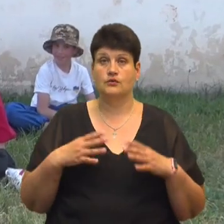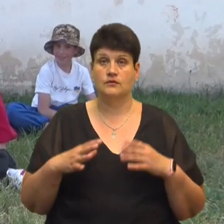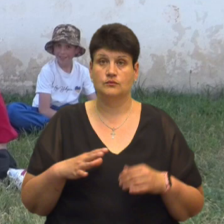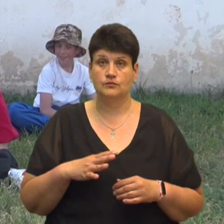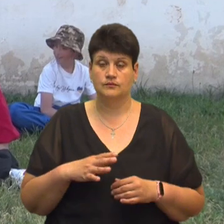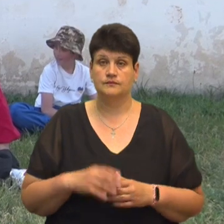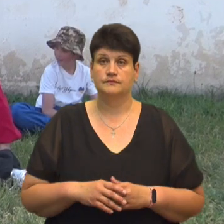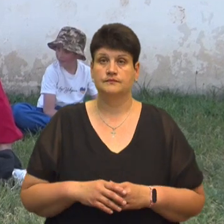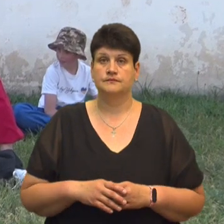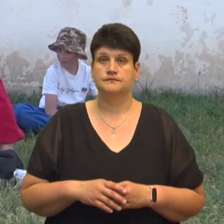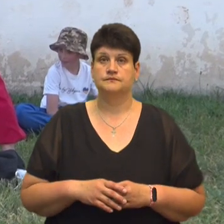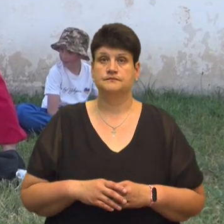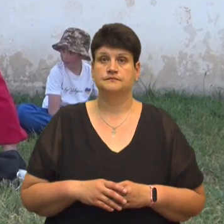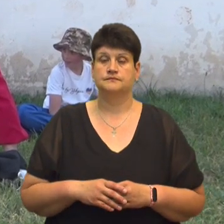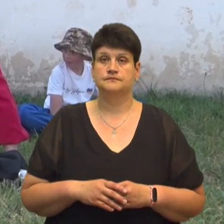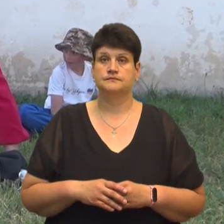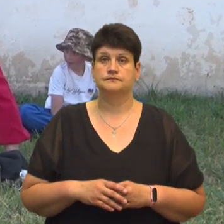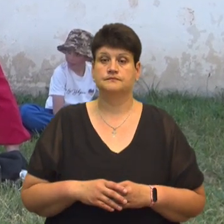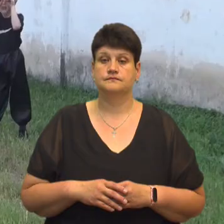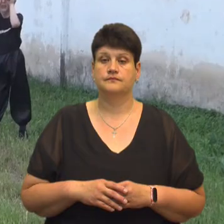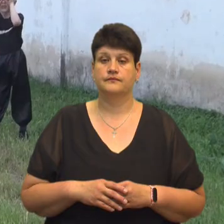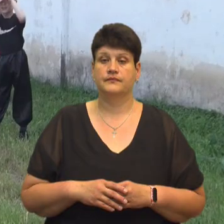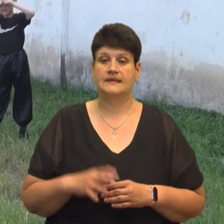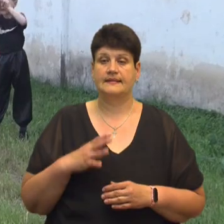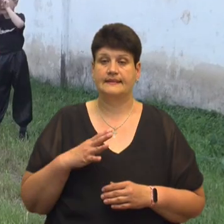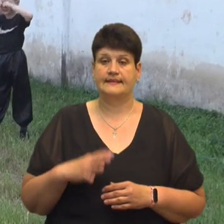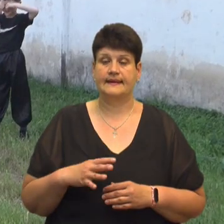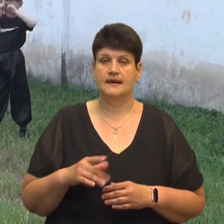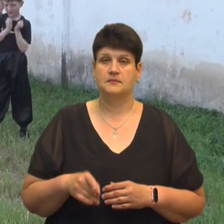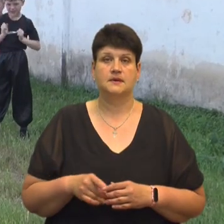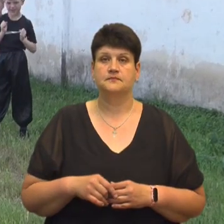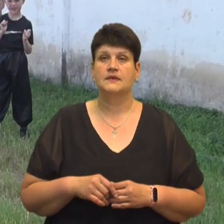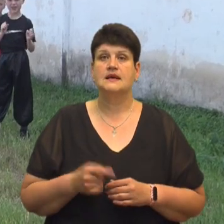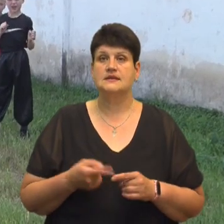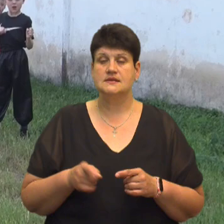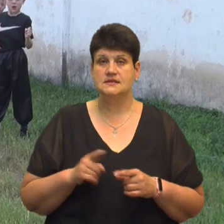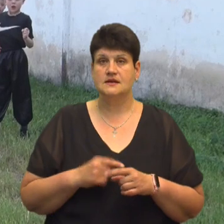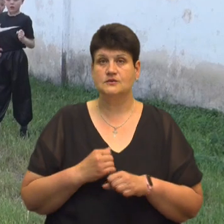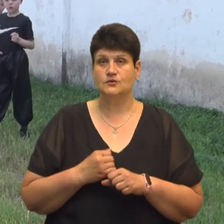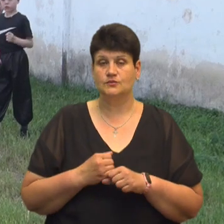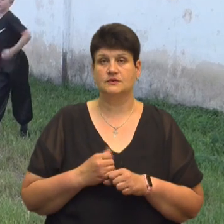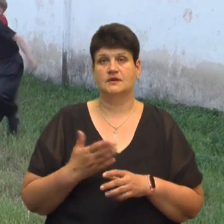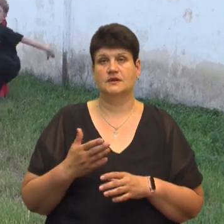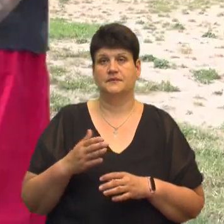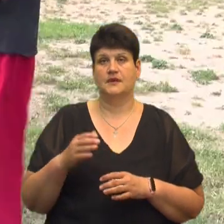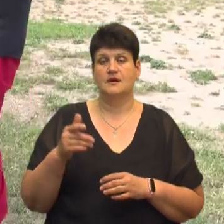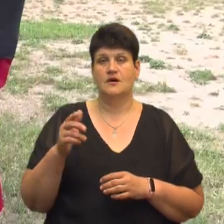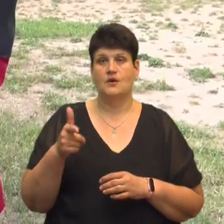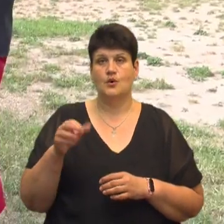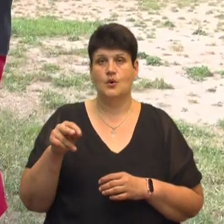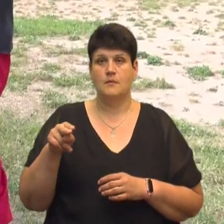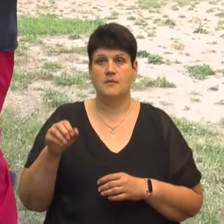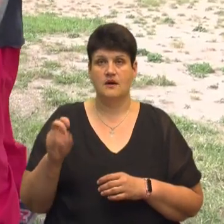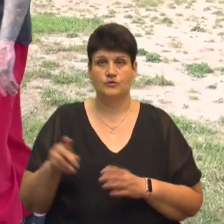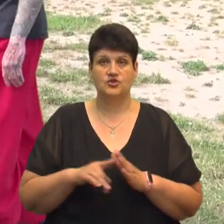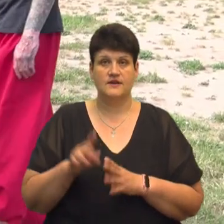на ці ручки. Терпи, терпи. Це початок тренування з рукопаш гопака. Його проводить Влад Лавнікович. Він почав